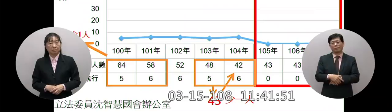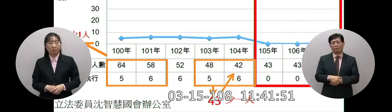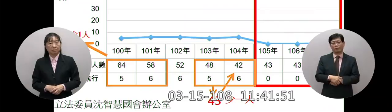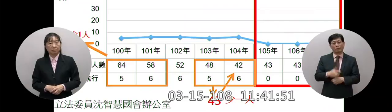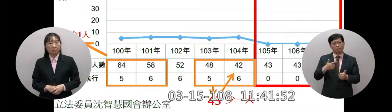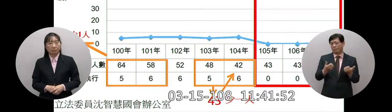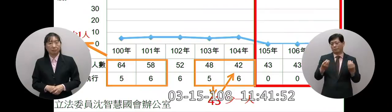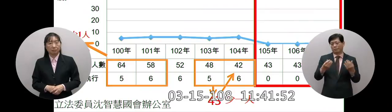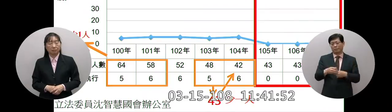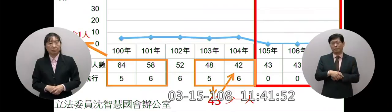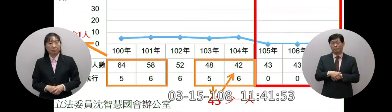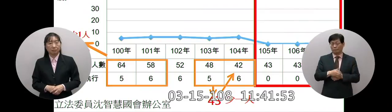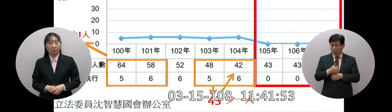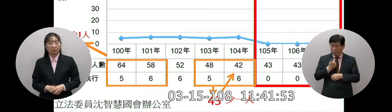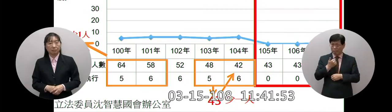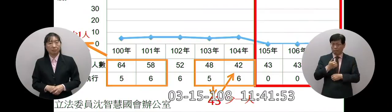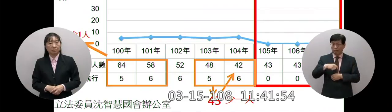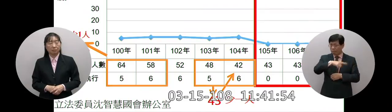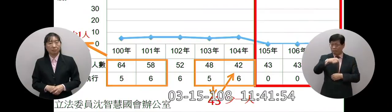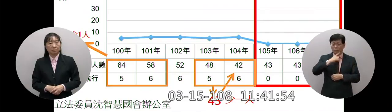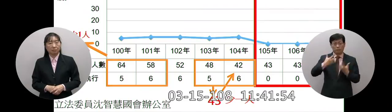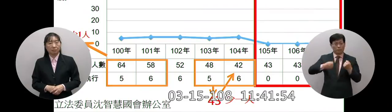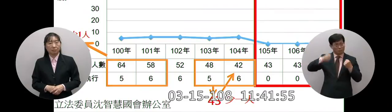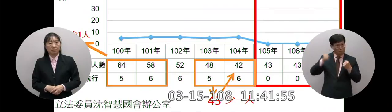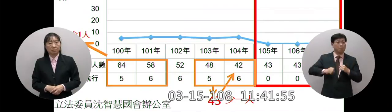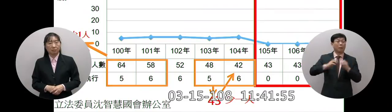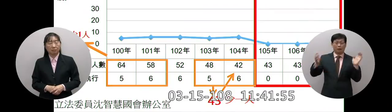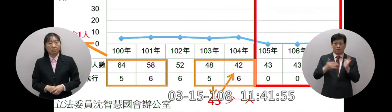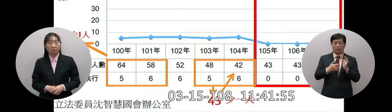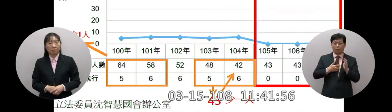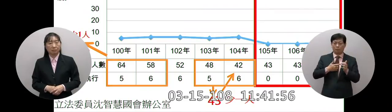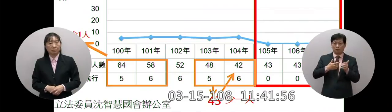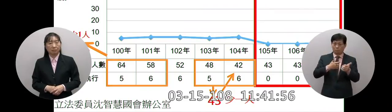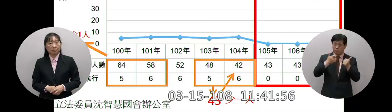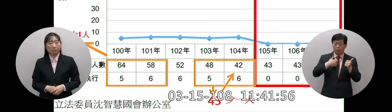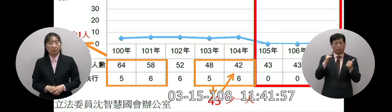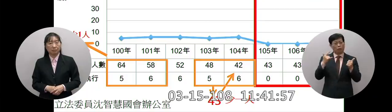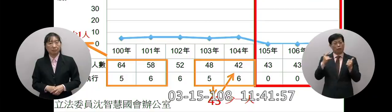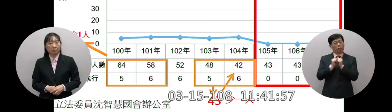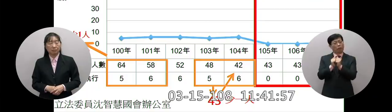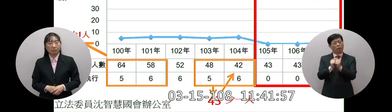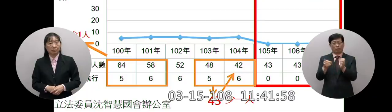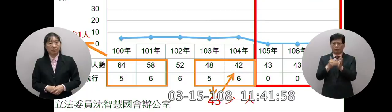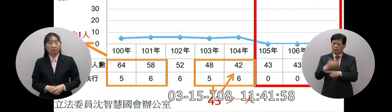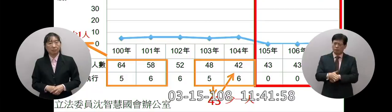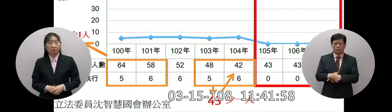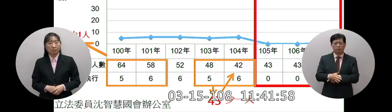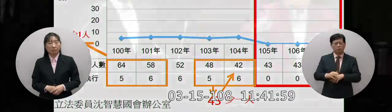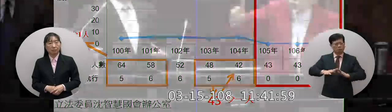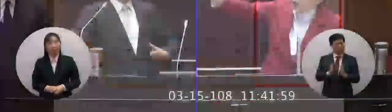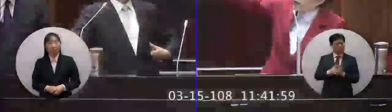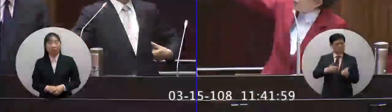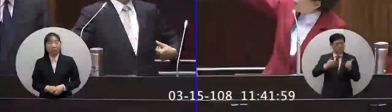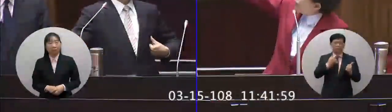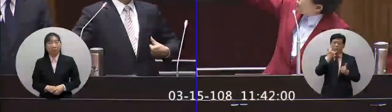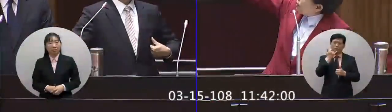關到死了難道我們這些已經被判死刑定驗的人我們要關到他死為止嗎我們為什麼不去執行